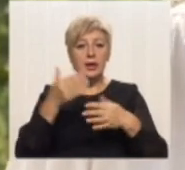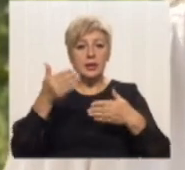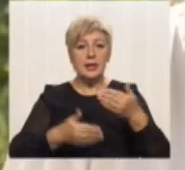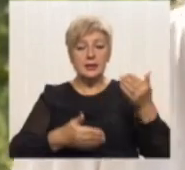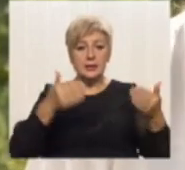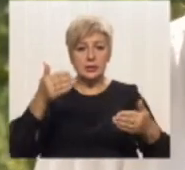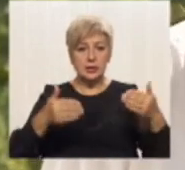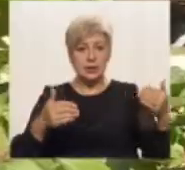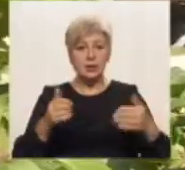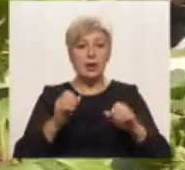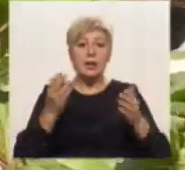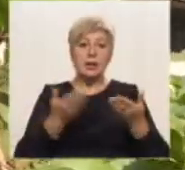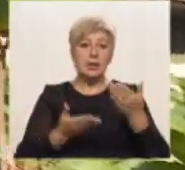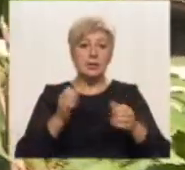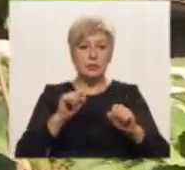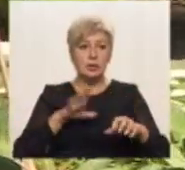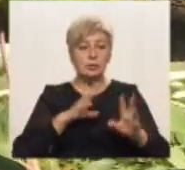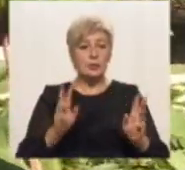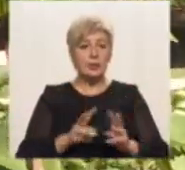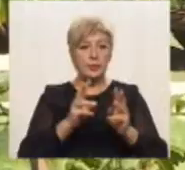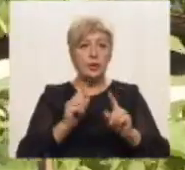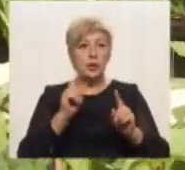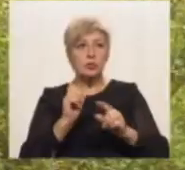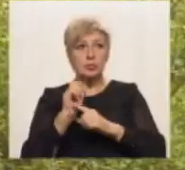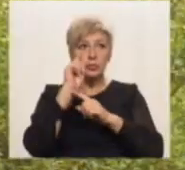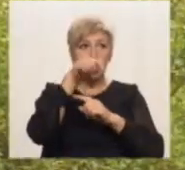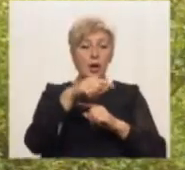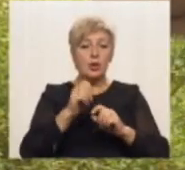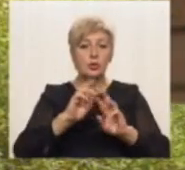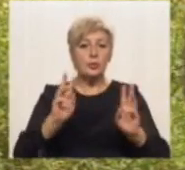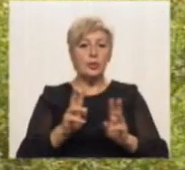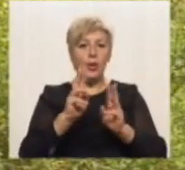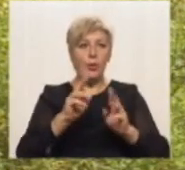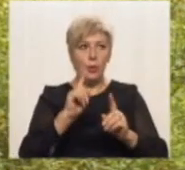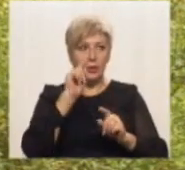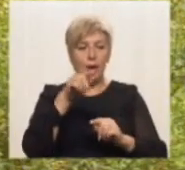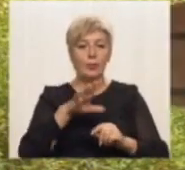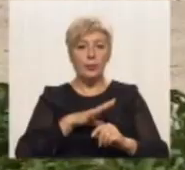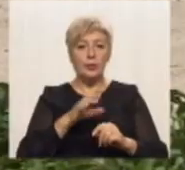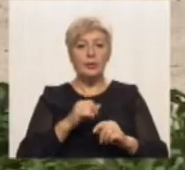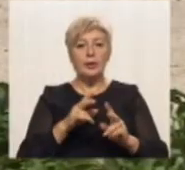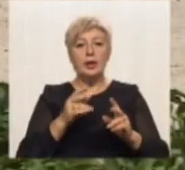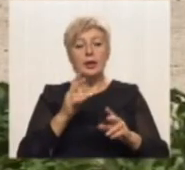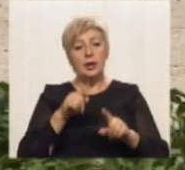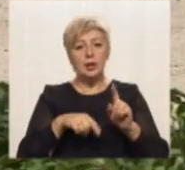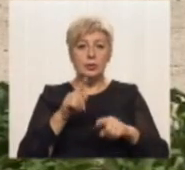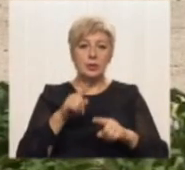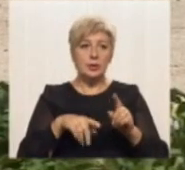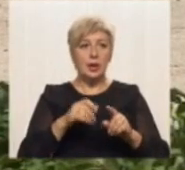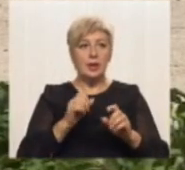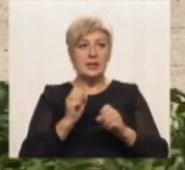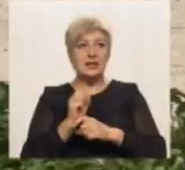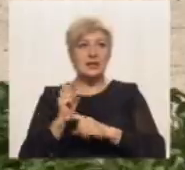підпалити, то це використовувалося для того, щоб влаштувати пожежі в стінах замку. Іноді використовували як бактеріологічну зброю, тобто